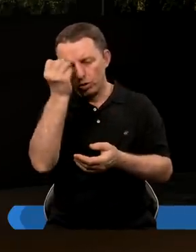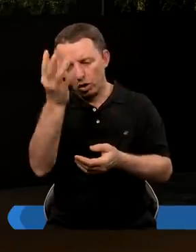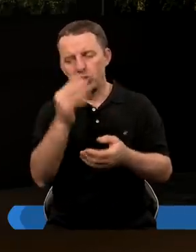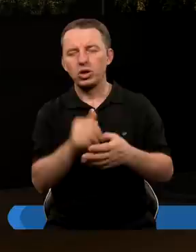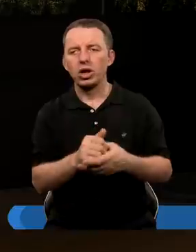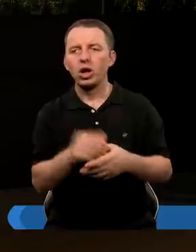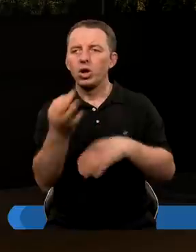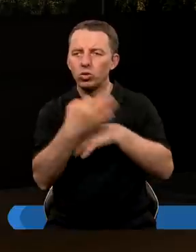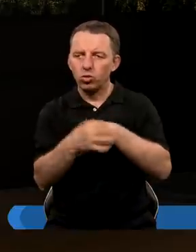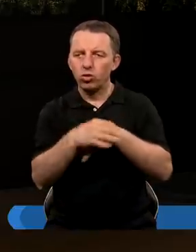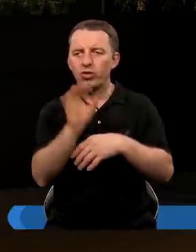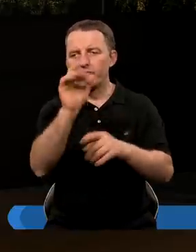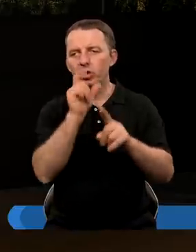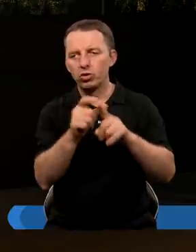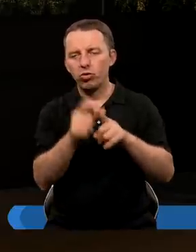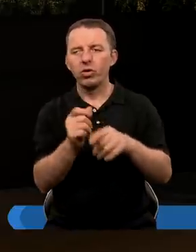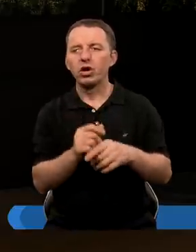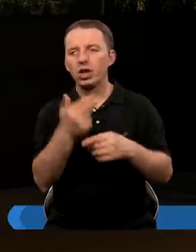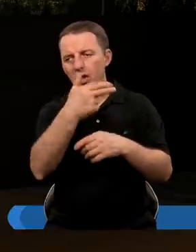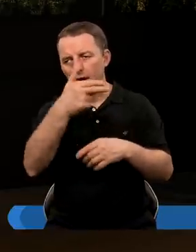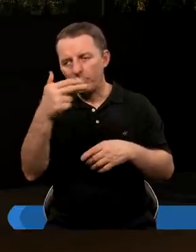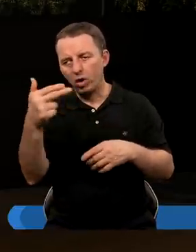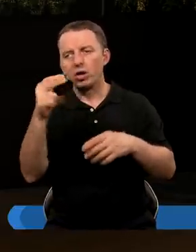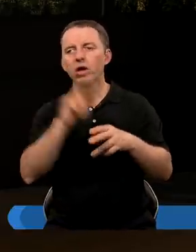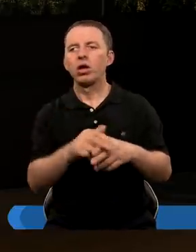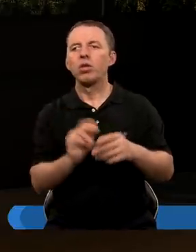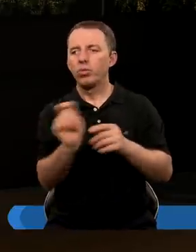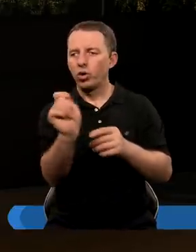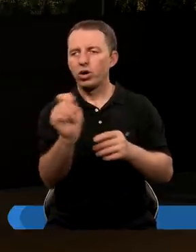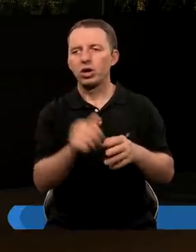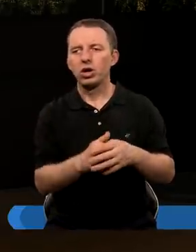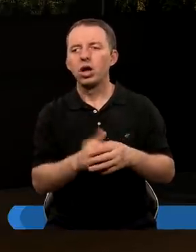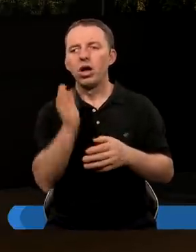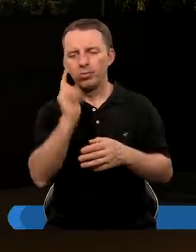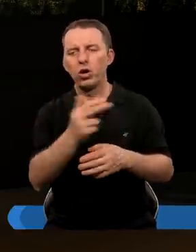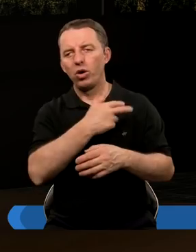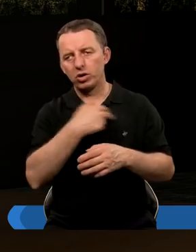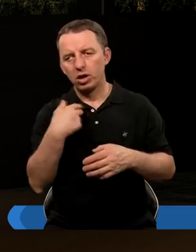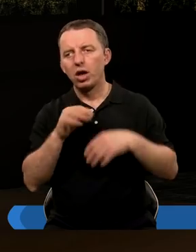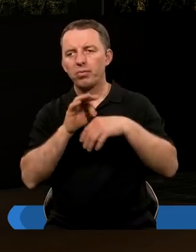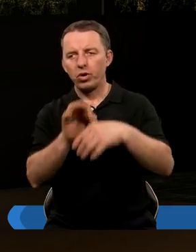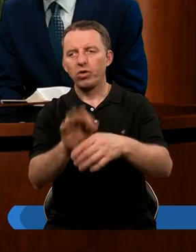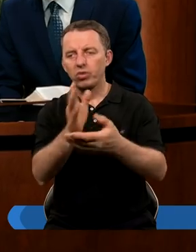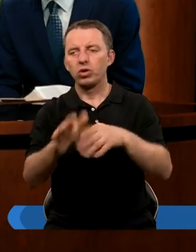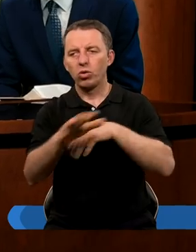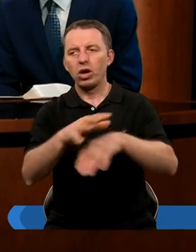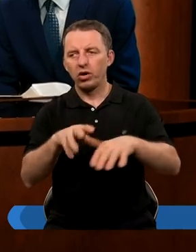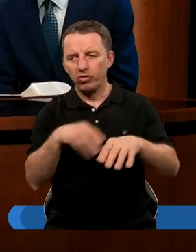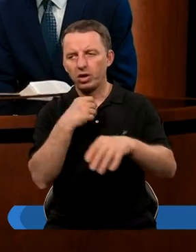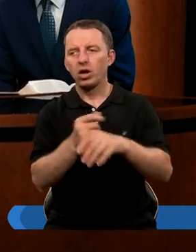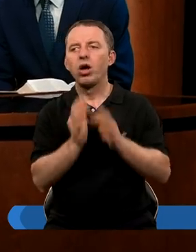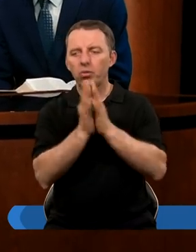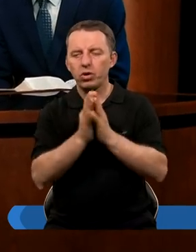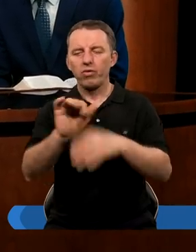mądrości, studiowanie tych tematów, które teraz są poruszane. Bądź z nami, prowadź nas przez swojego Ducha